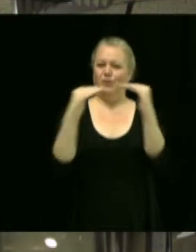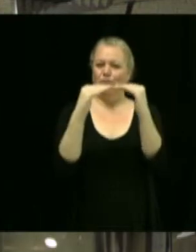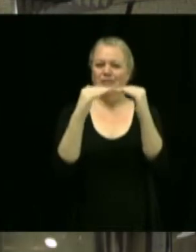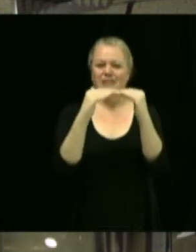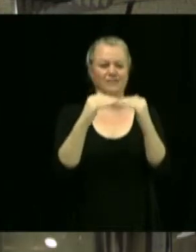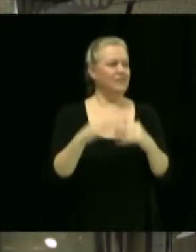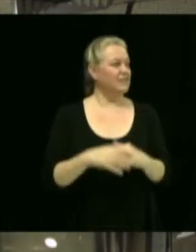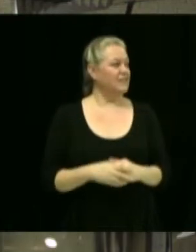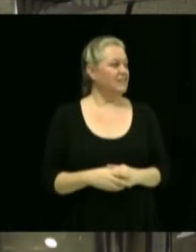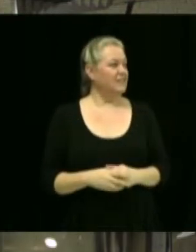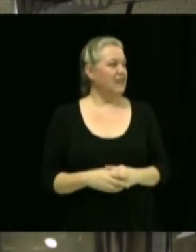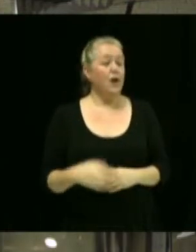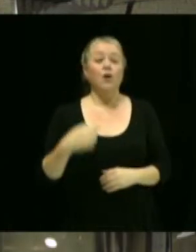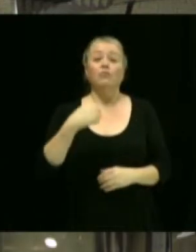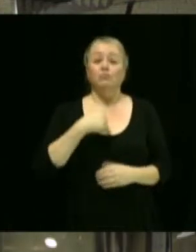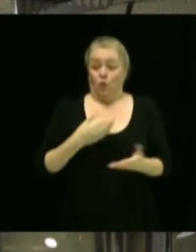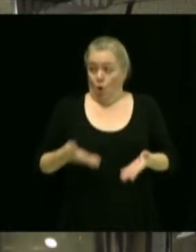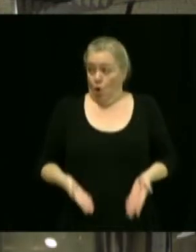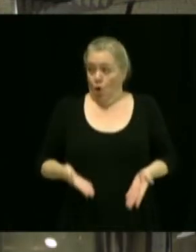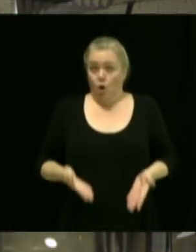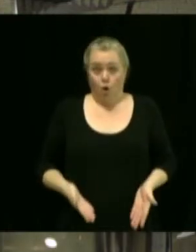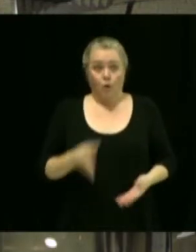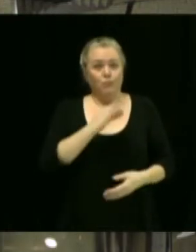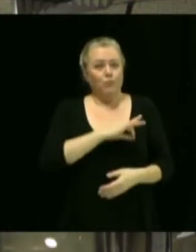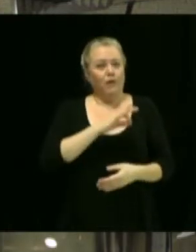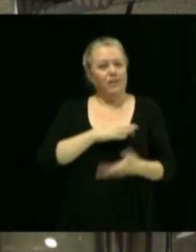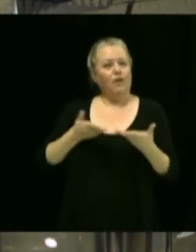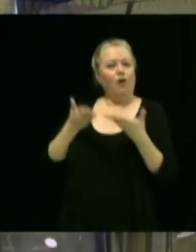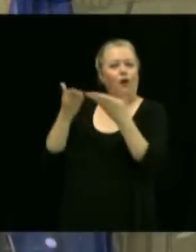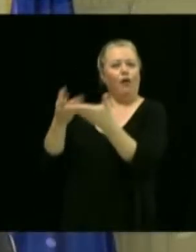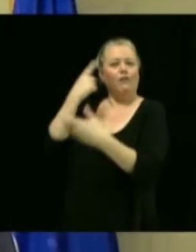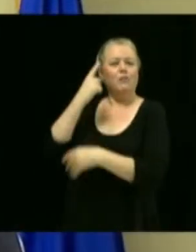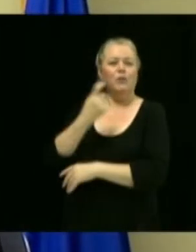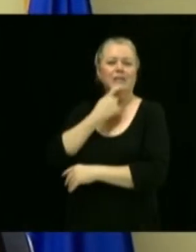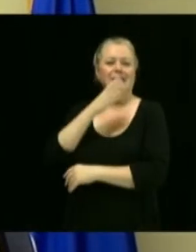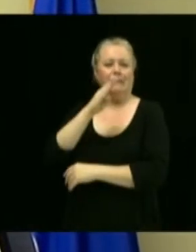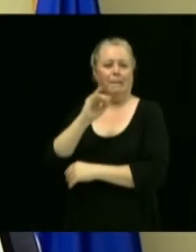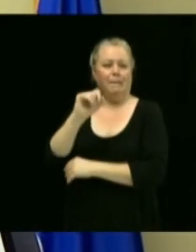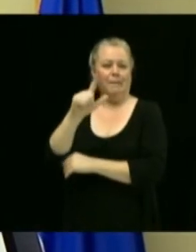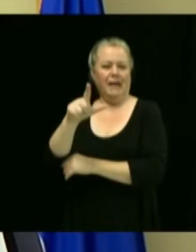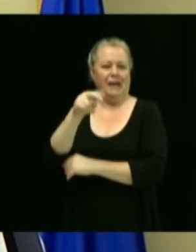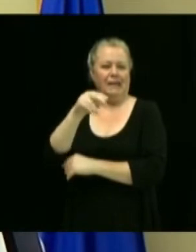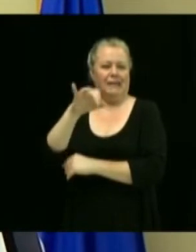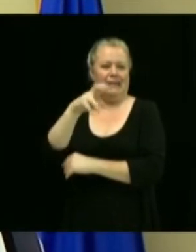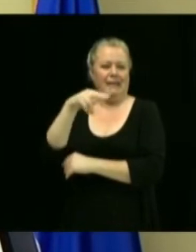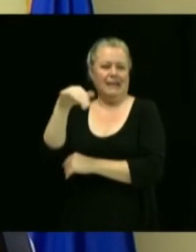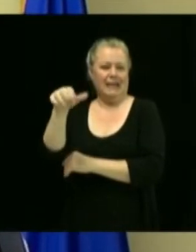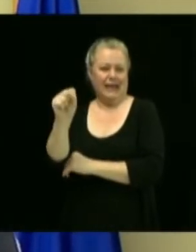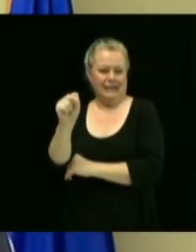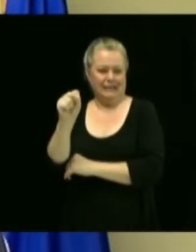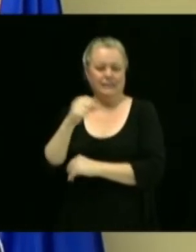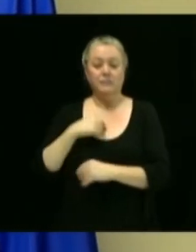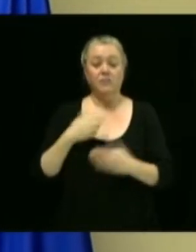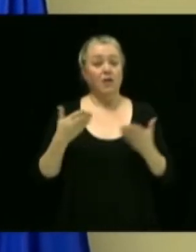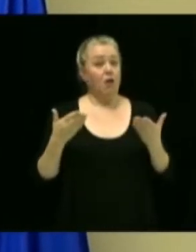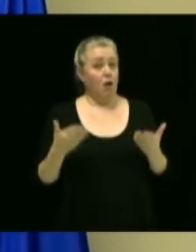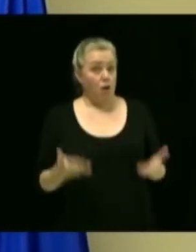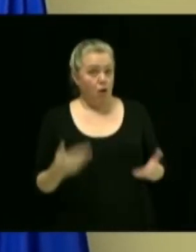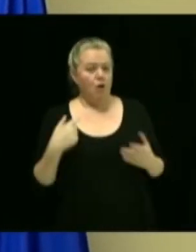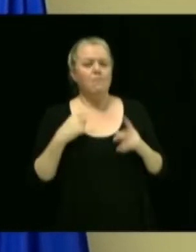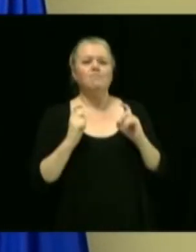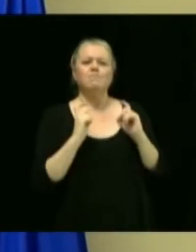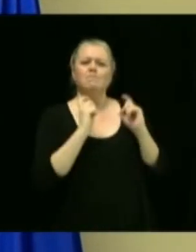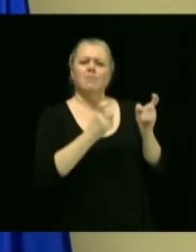Ninax, cette édition-là. Pour l'édition 2021, le prix d'excellence est remis à Maxi Victoria-Ville pour